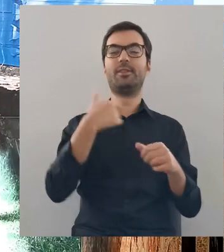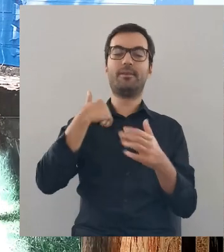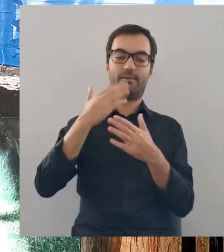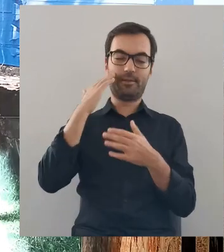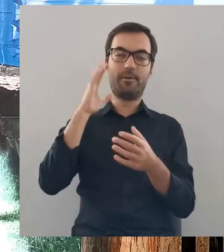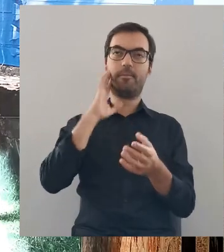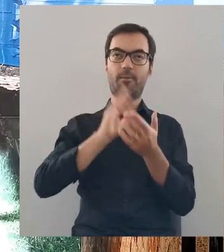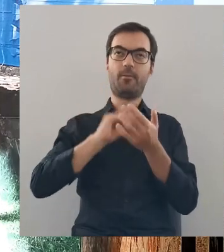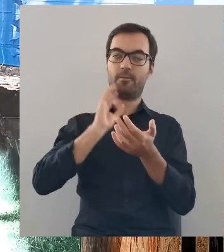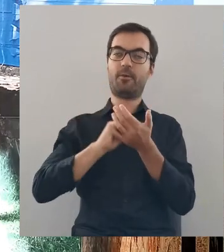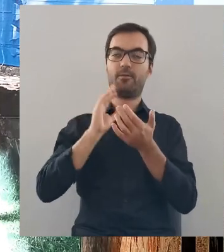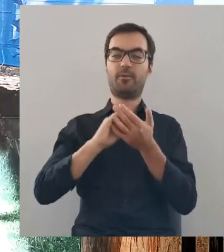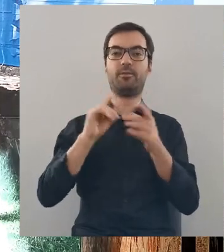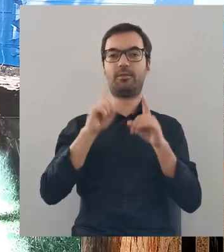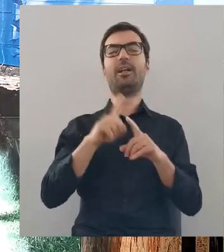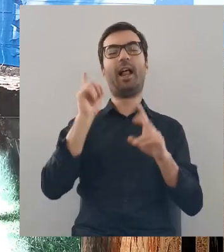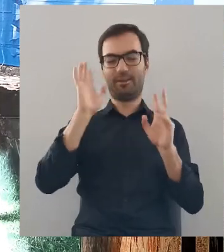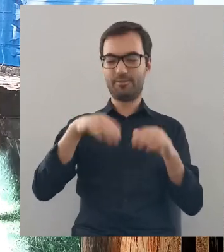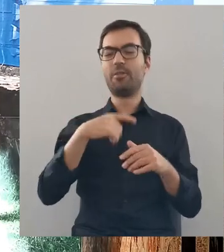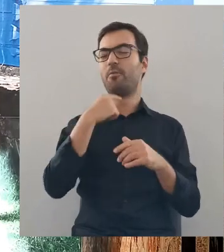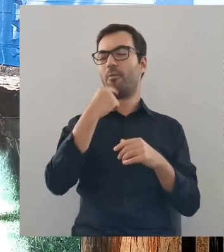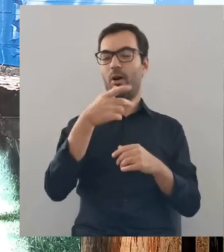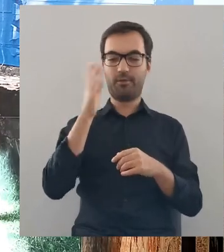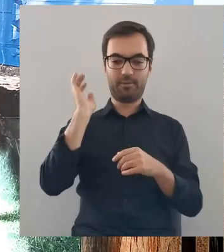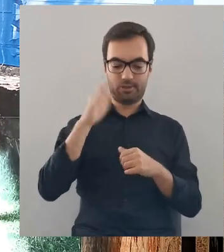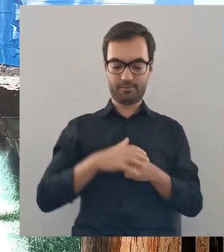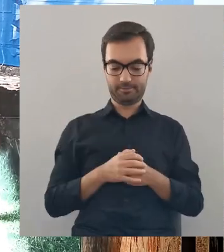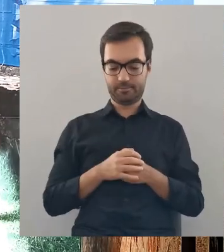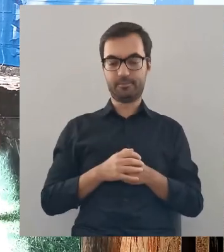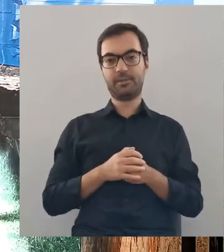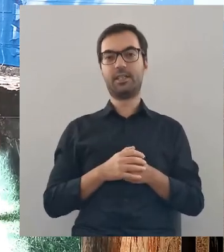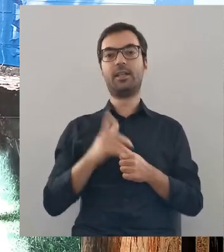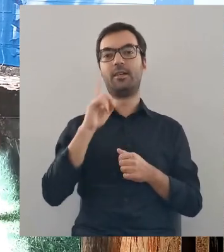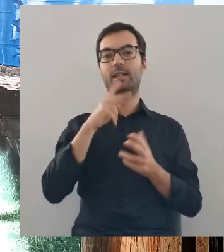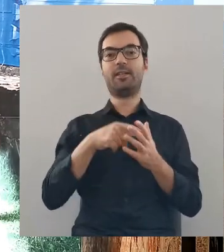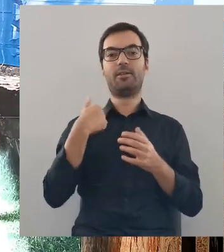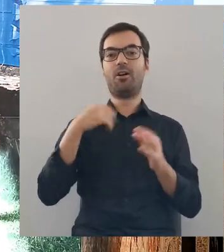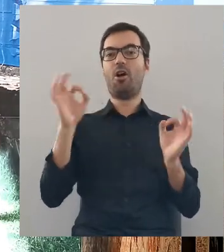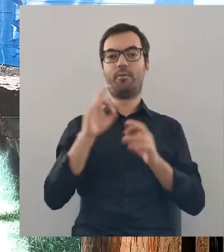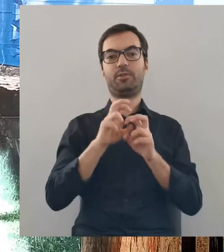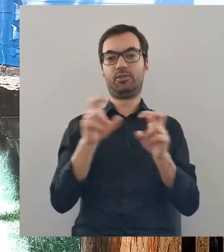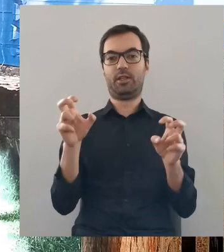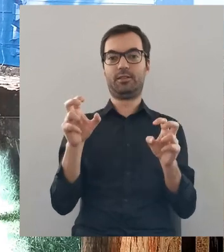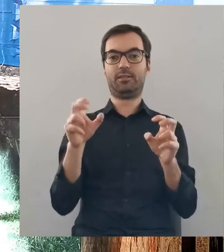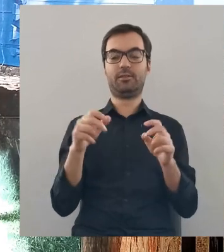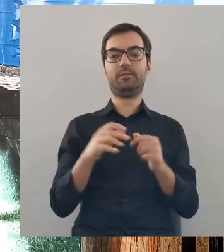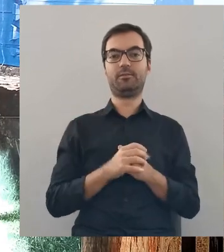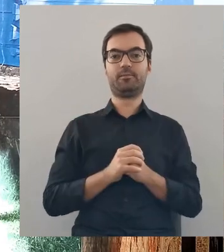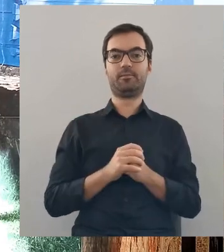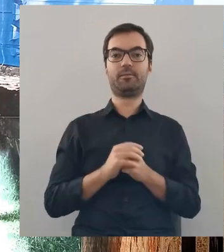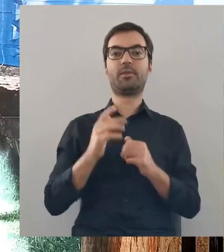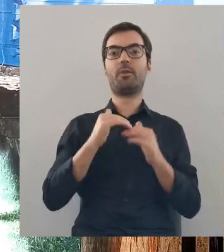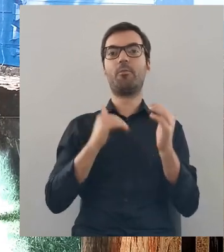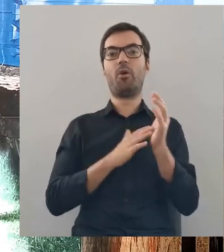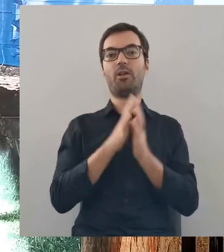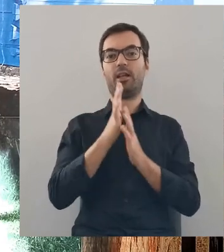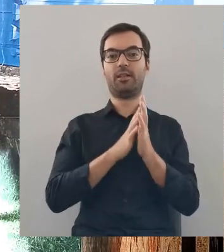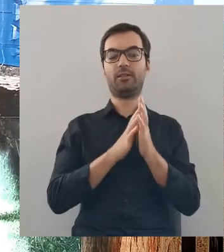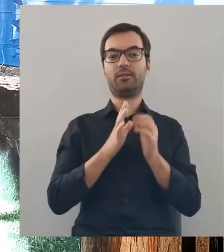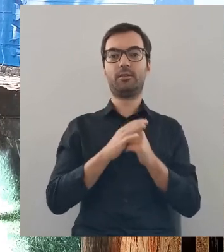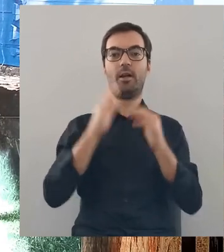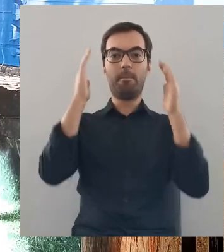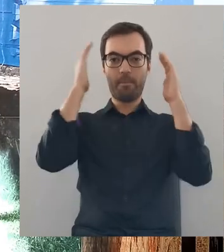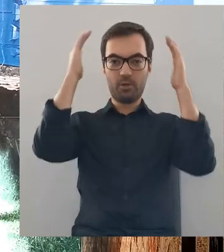już nie muszę, bo już tyle razy o tym opowiadałam. Chociaż nie, wspomnę, bo to rzeczywiście był straszny czas dla